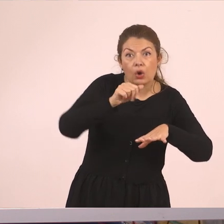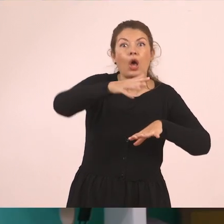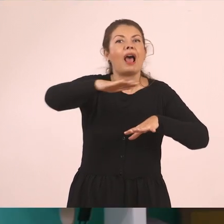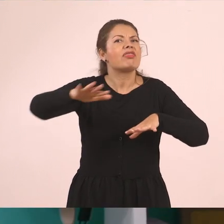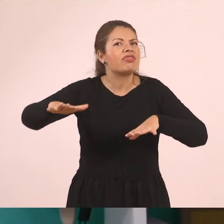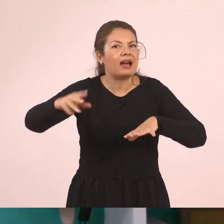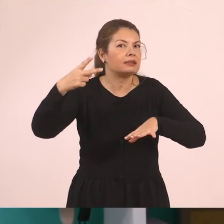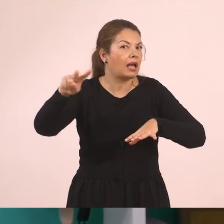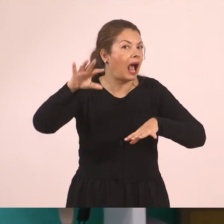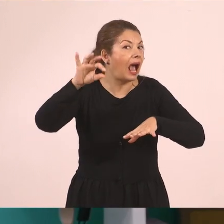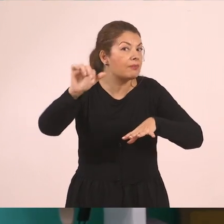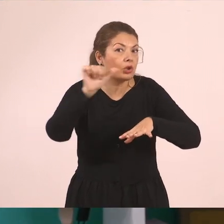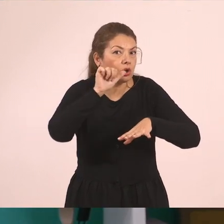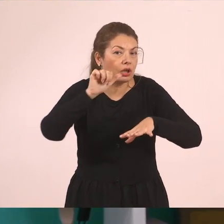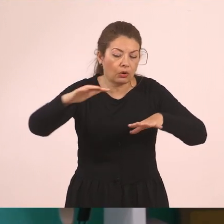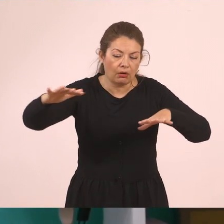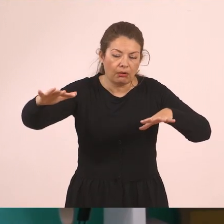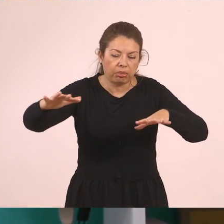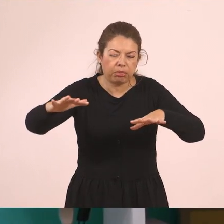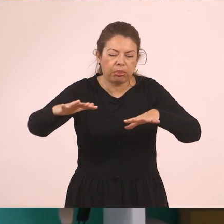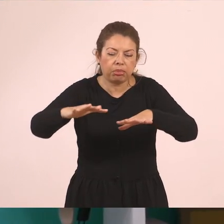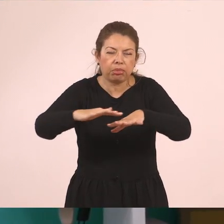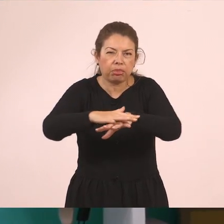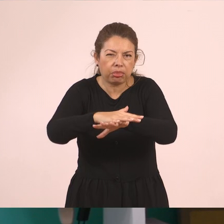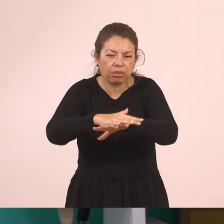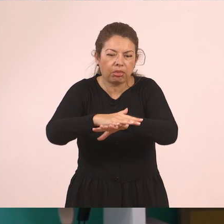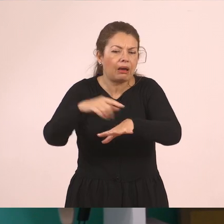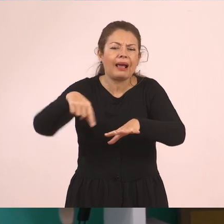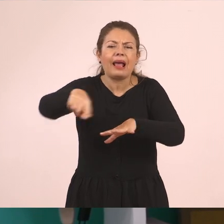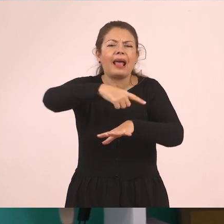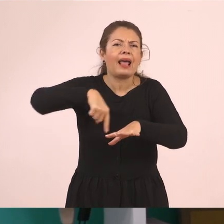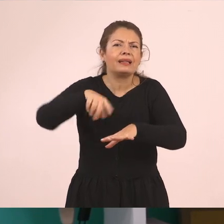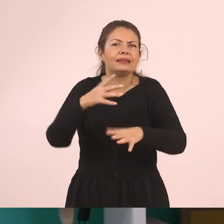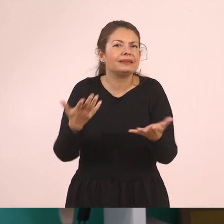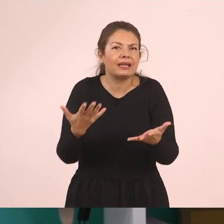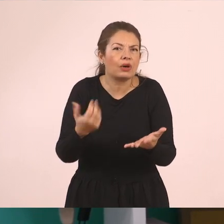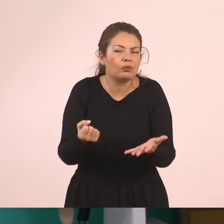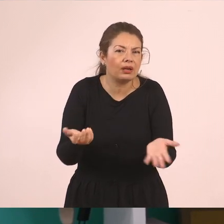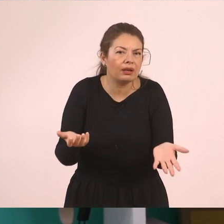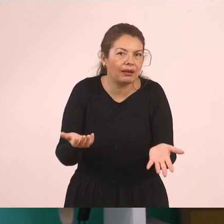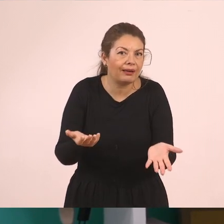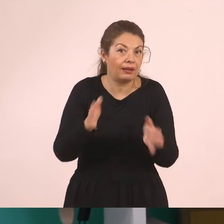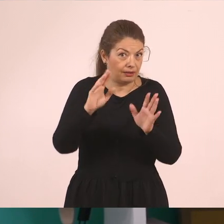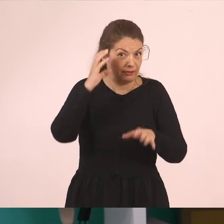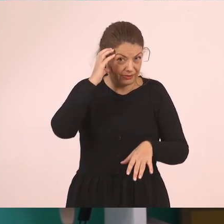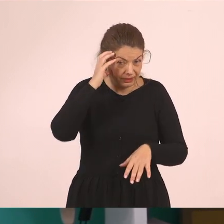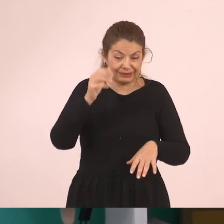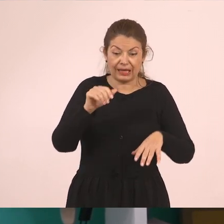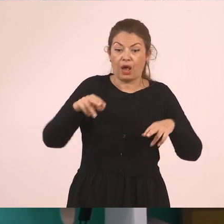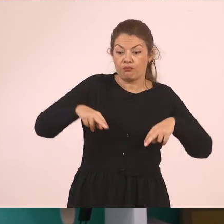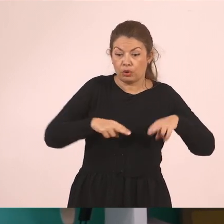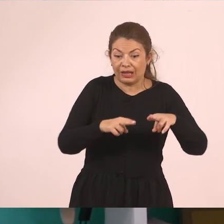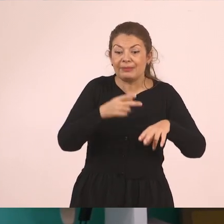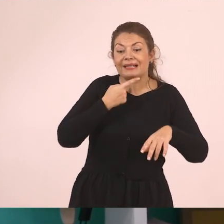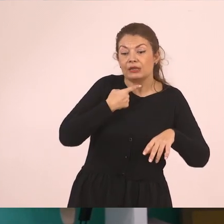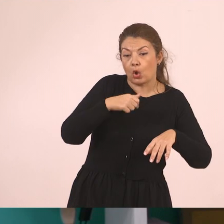τι δημιουργούν. Για να μου πείτε λίγο να μην μιλάω μόνο εγώ. Αναμειγνύουν, σας είπα, το γλυκό νερό και